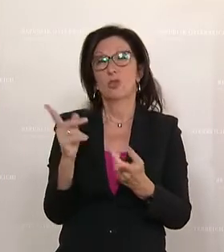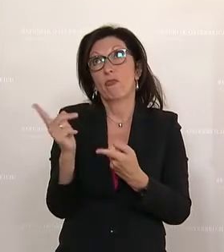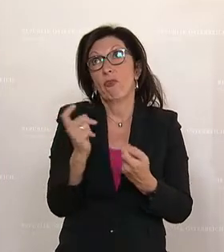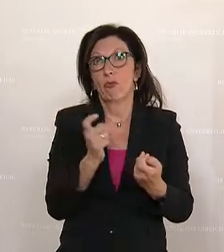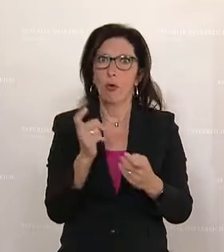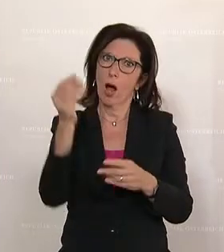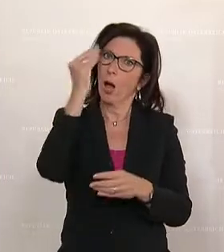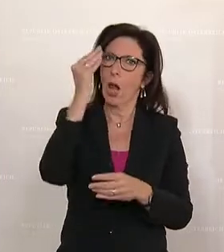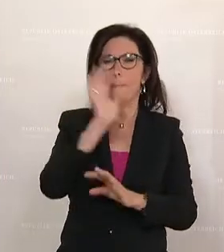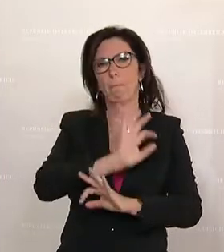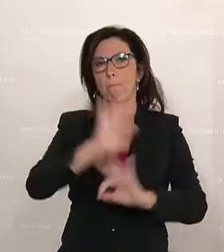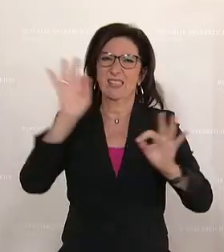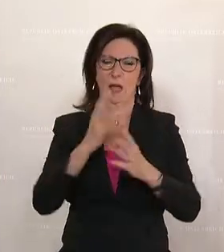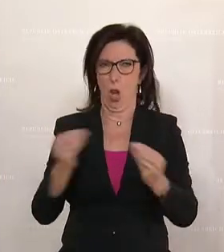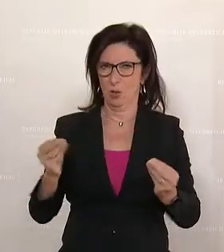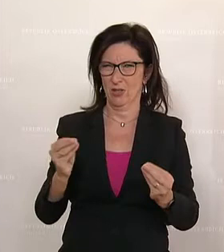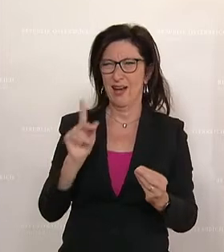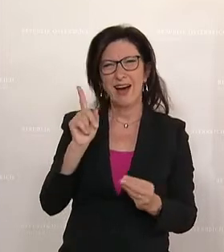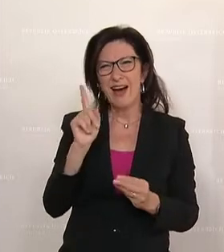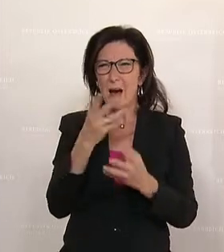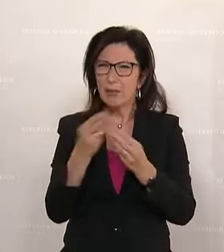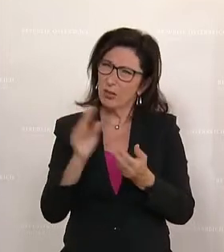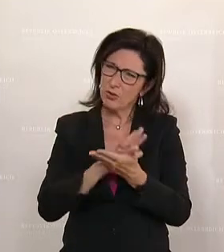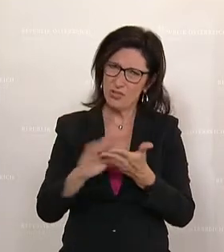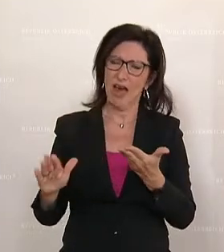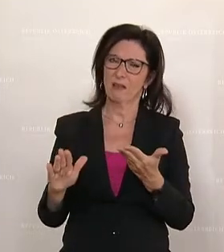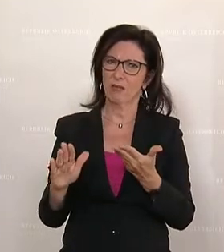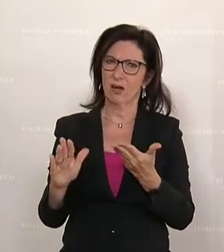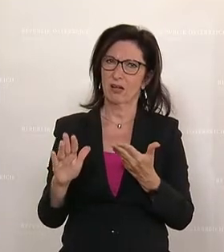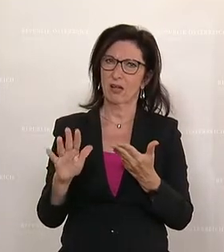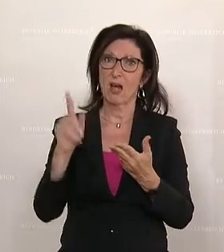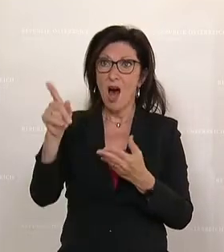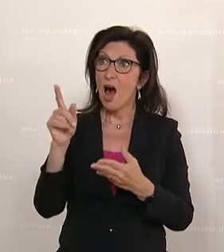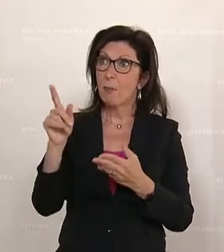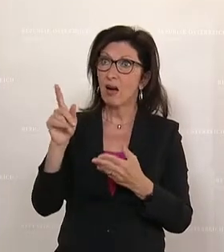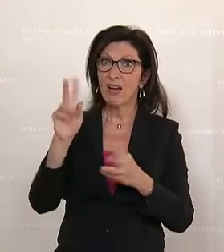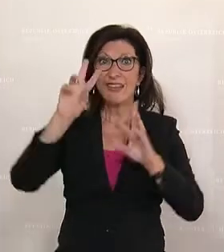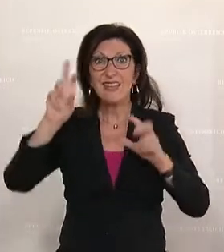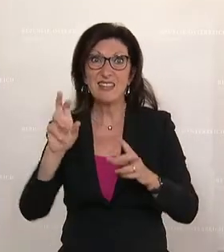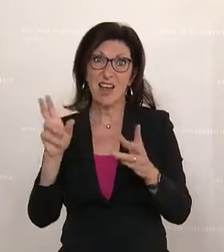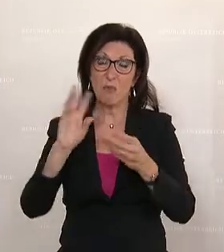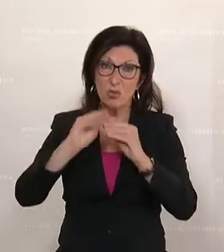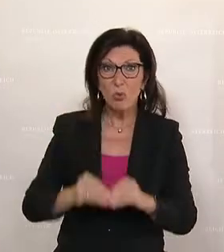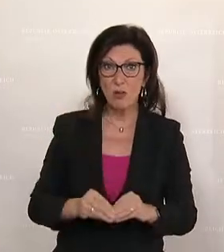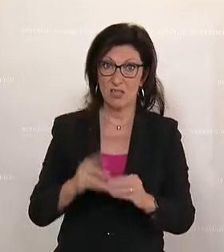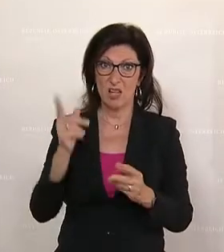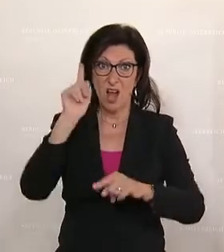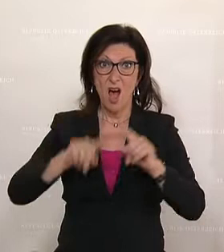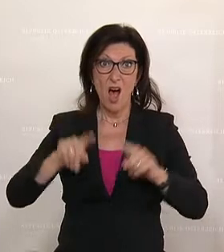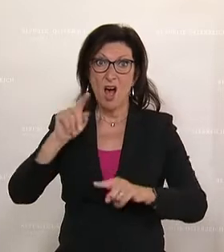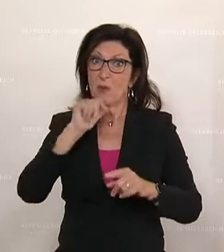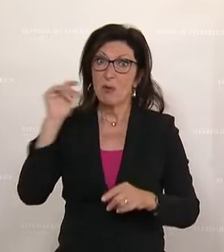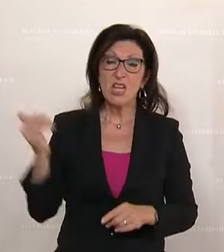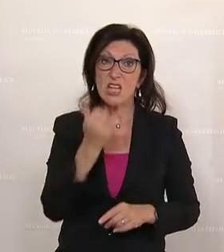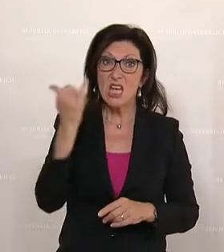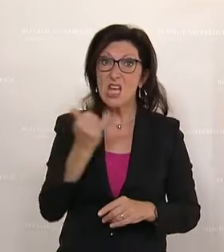erscheinen. Aber es ist eben eine einfache Lösung auf eine komplexe Frage, die dann nicht immer funktioniert oder gar nicht funktioniert oder sogar zu einem